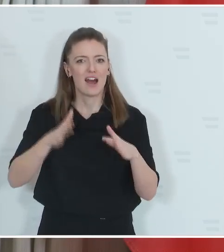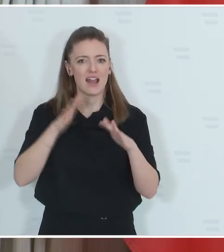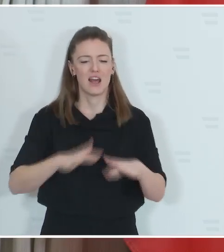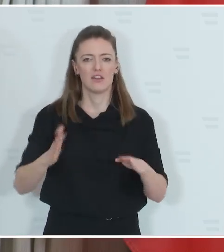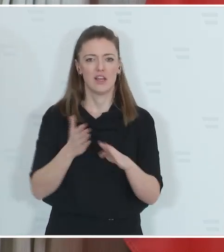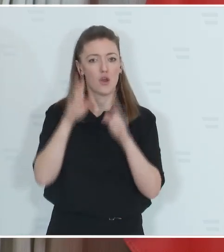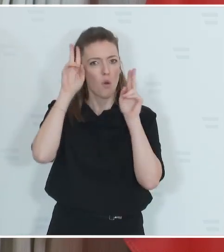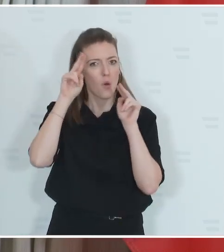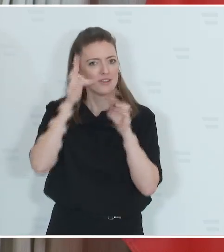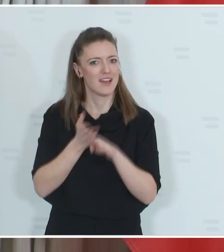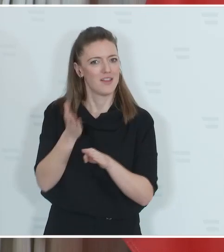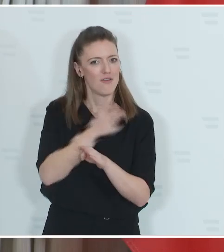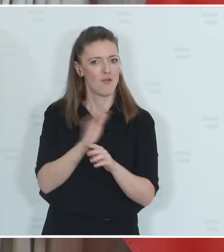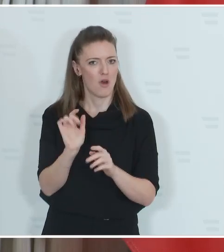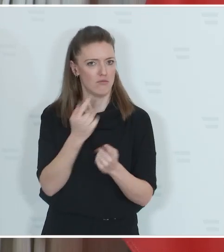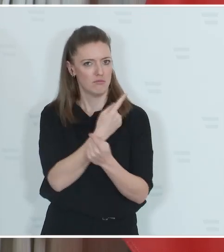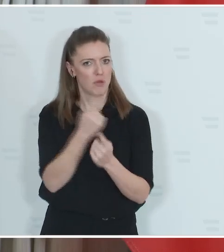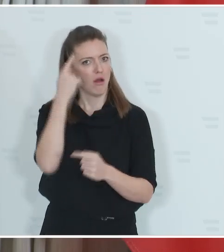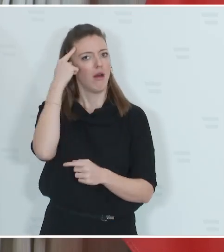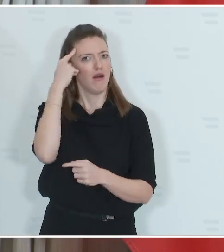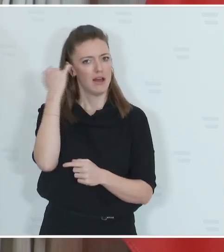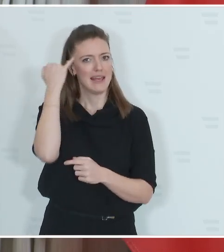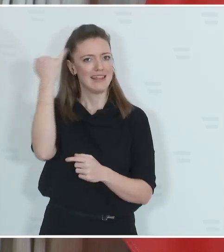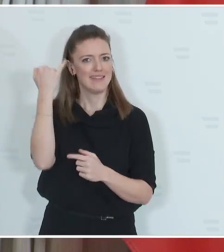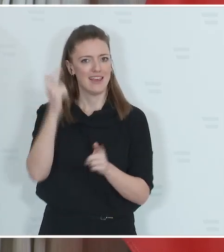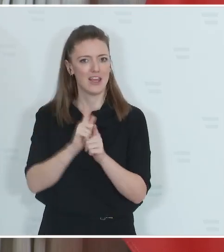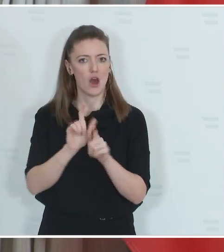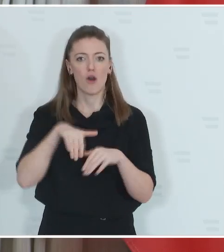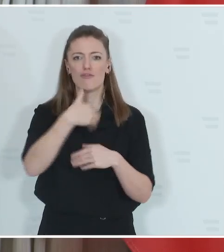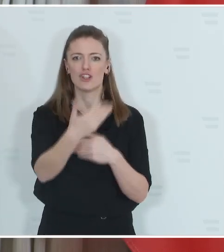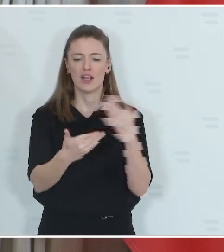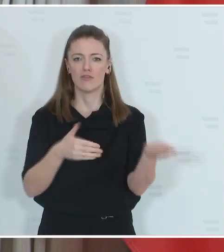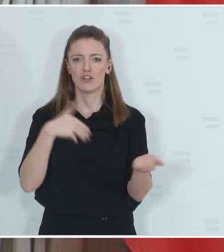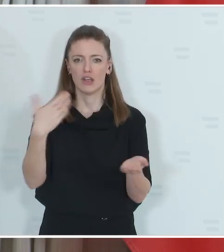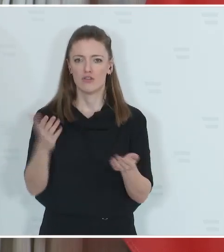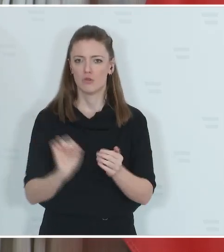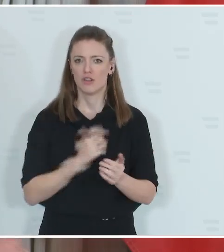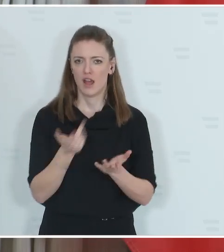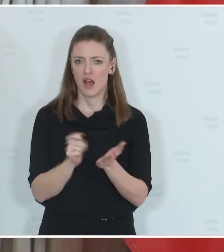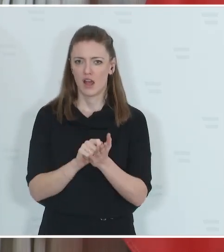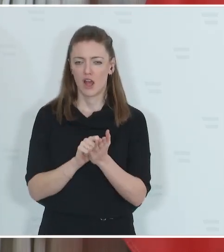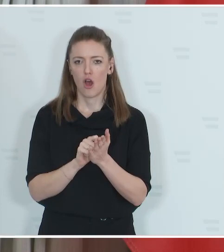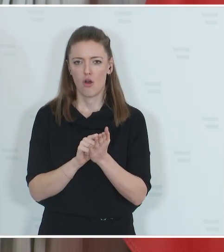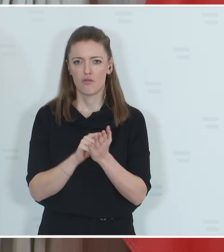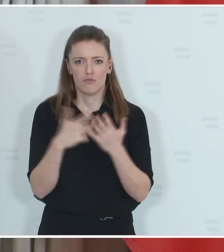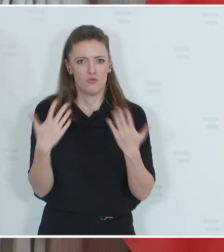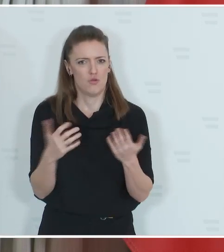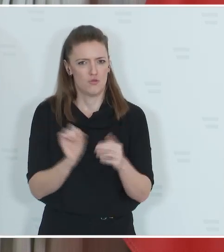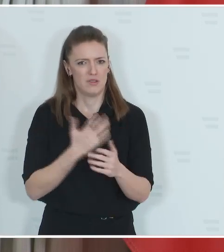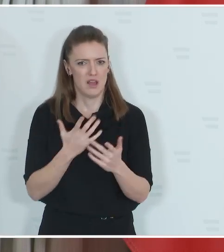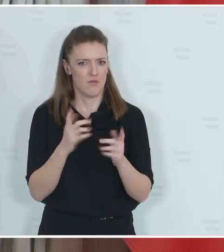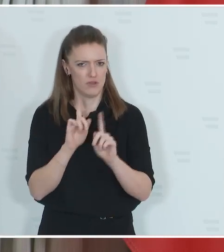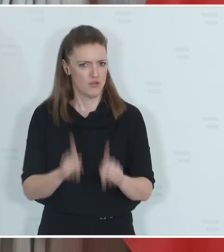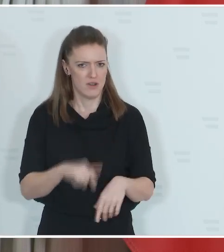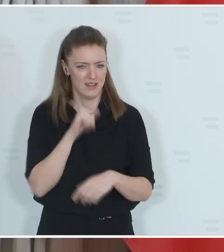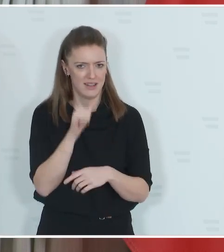zu Ostern, wenn Leute auf die Idee kommen, Tiere auch zu verschenken, was spontan so einfach nicht der Fall